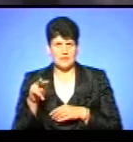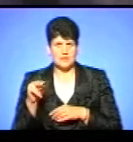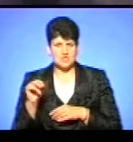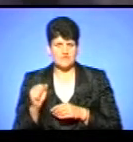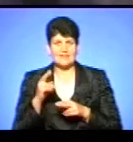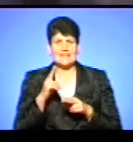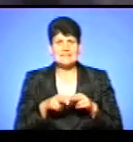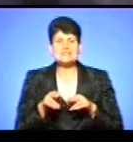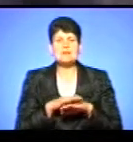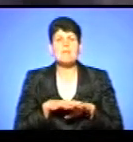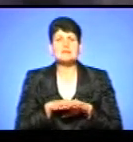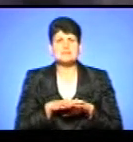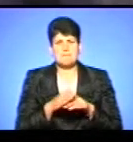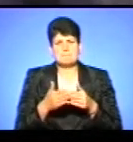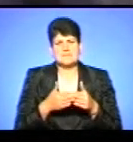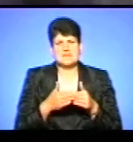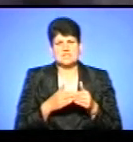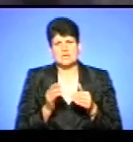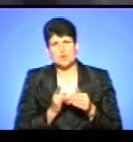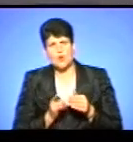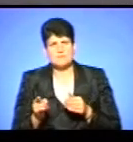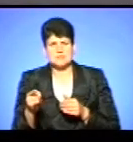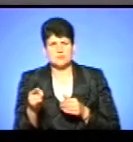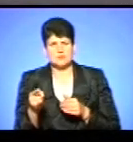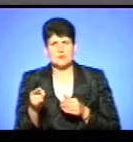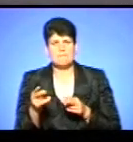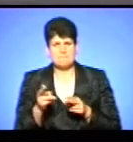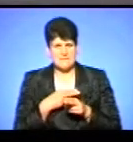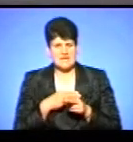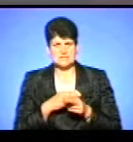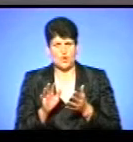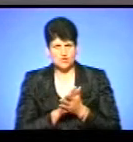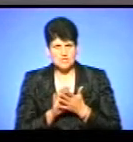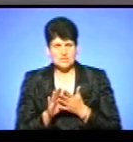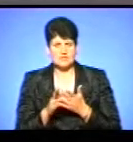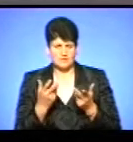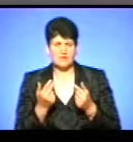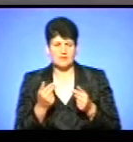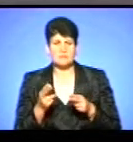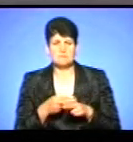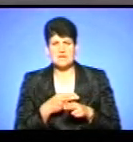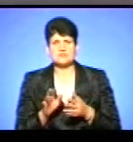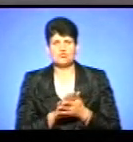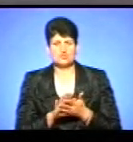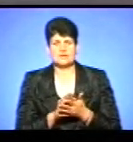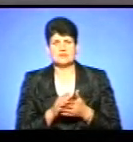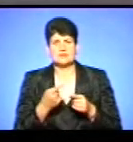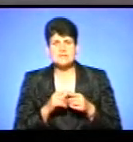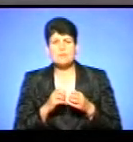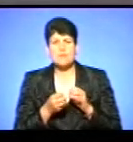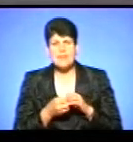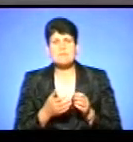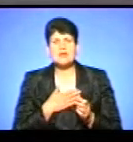базару, там, де ближче до об'їзної, до Петрика. Без очищення це все? Без очищення, звичайно. Всі ті води, так само, це є проблема наша.